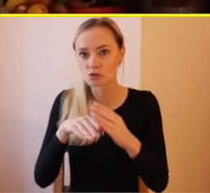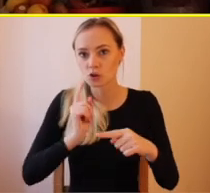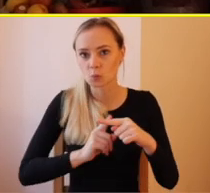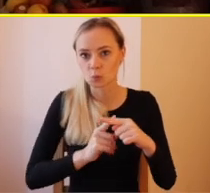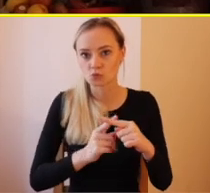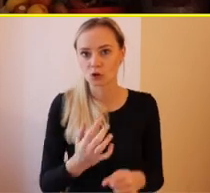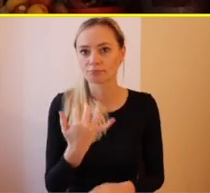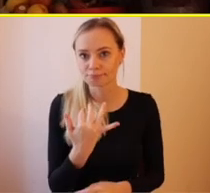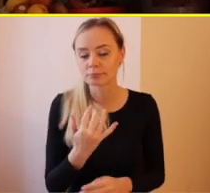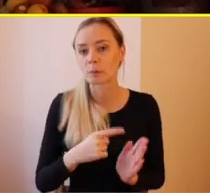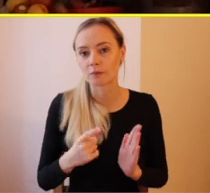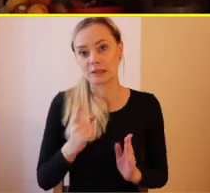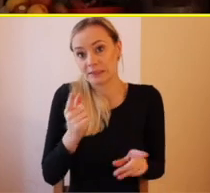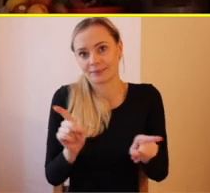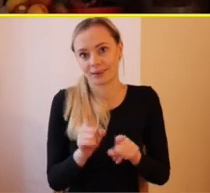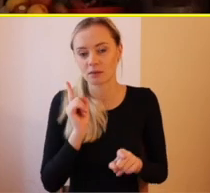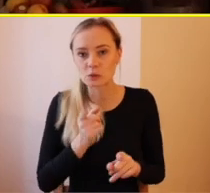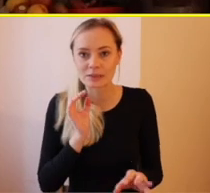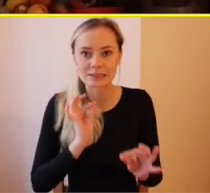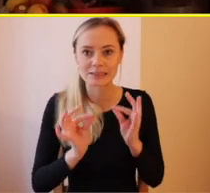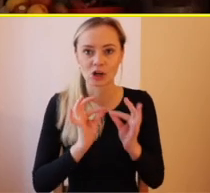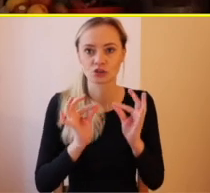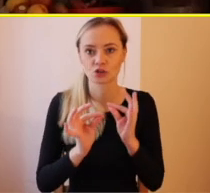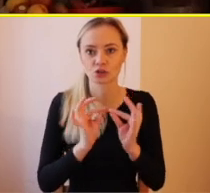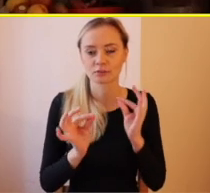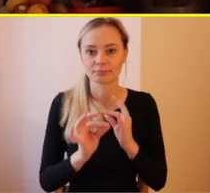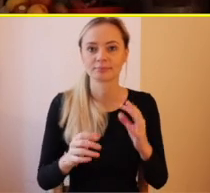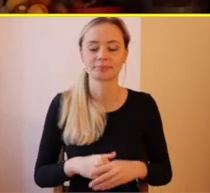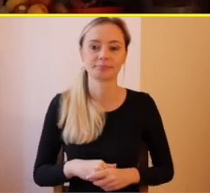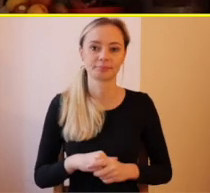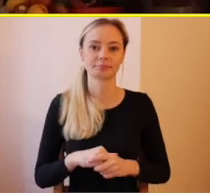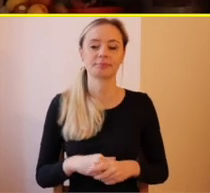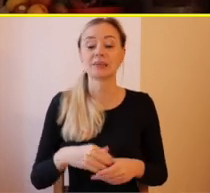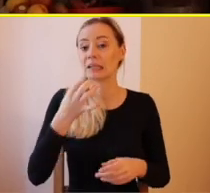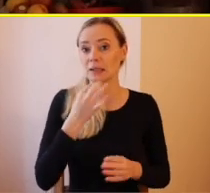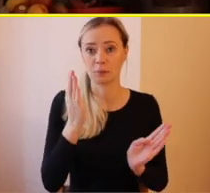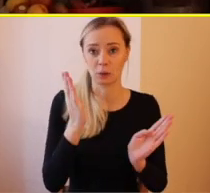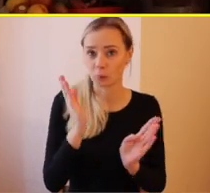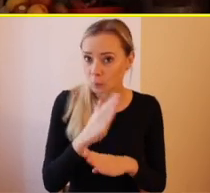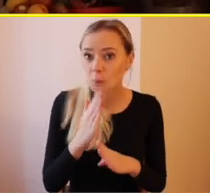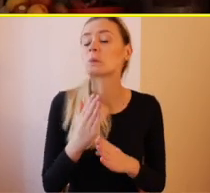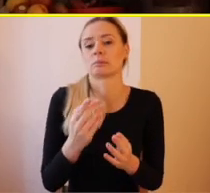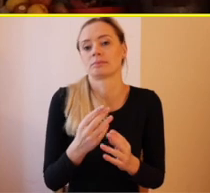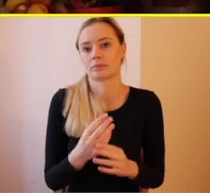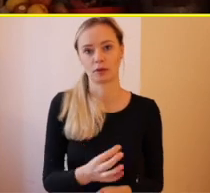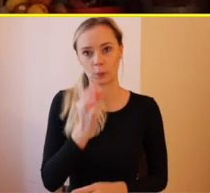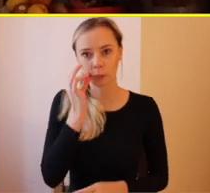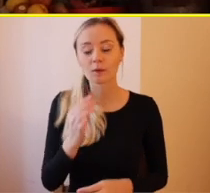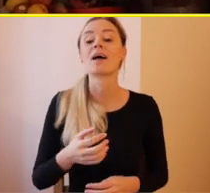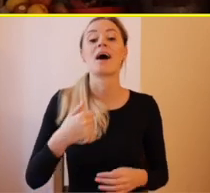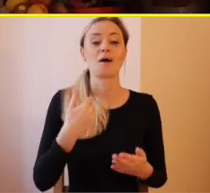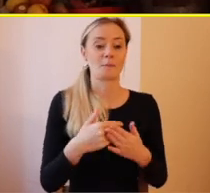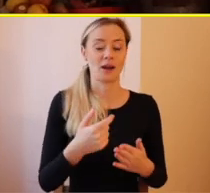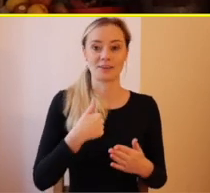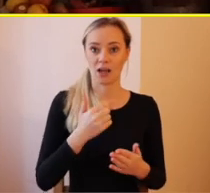odkazaná na niekoho iného. V podstate, keď už som bola raz, žiadateľka, otrvali pobyt, nemohla som sem prísť ani na